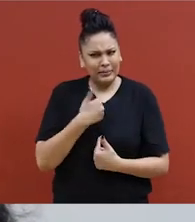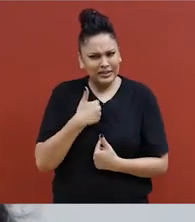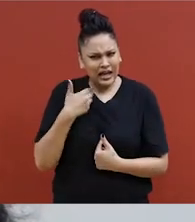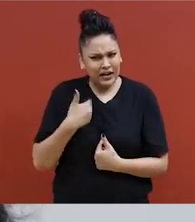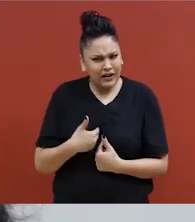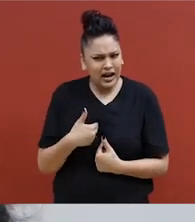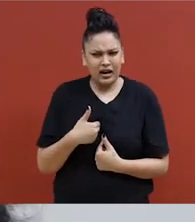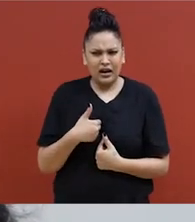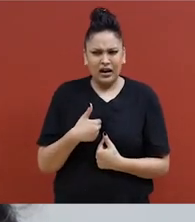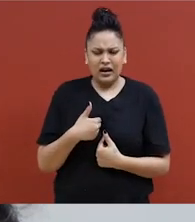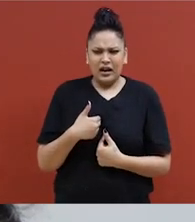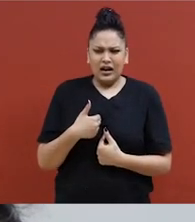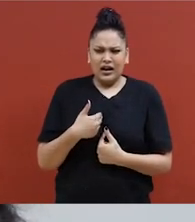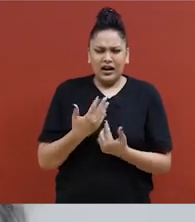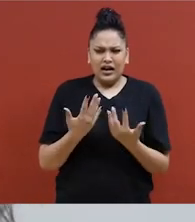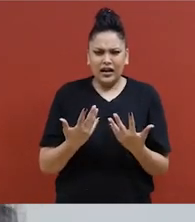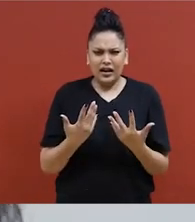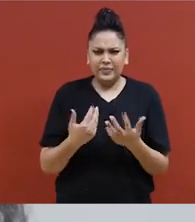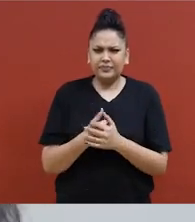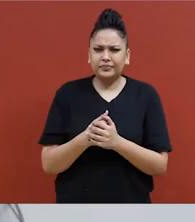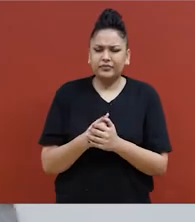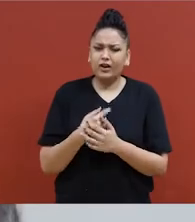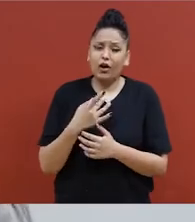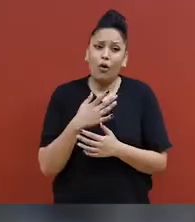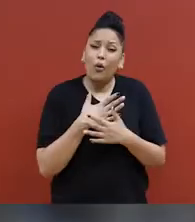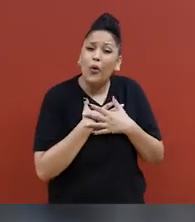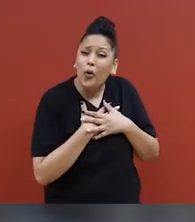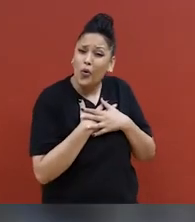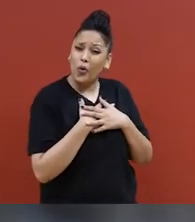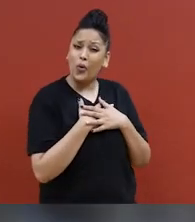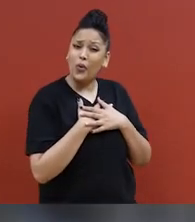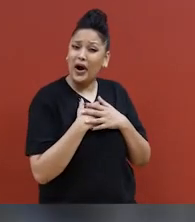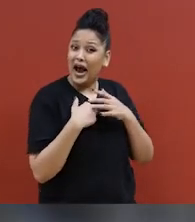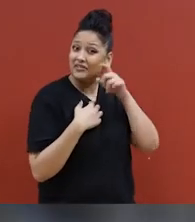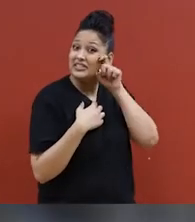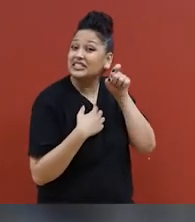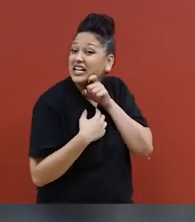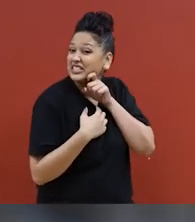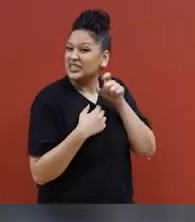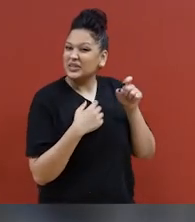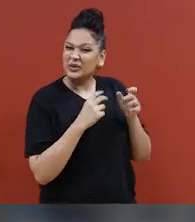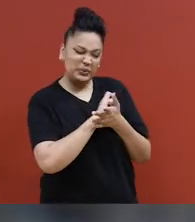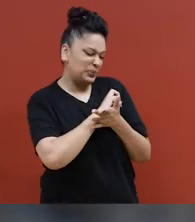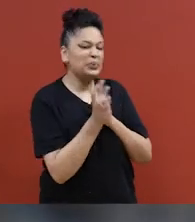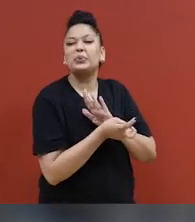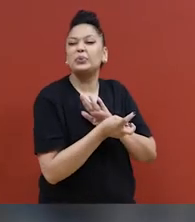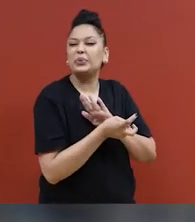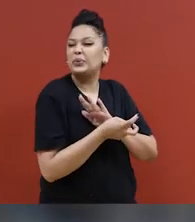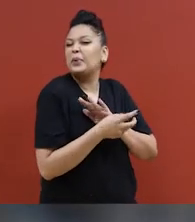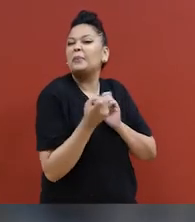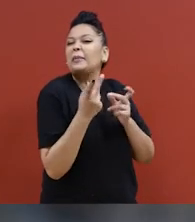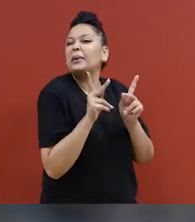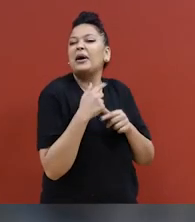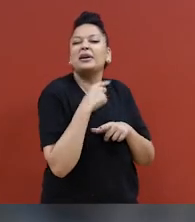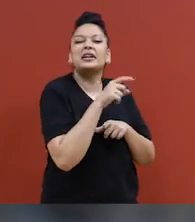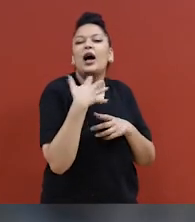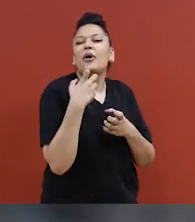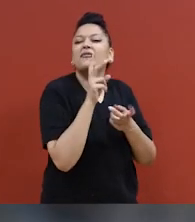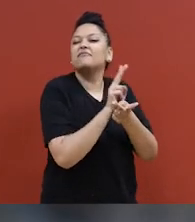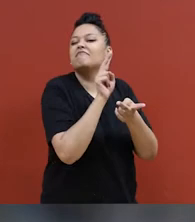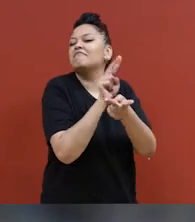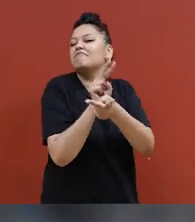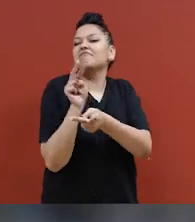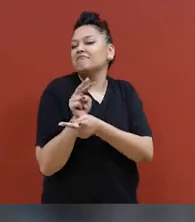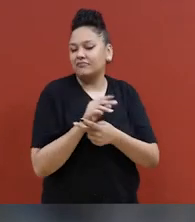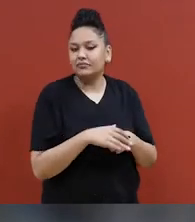Mais elle a aussi ajouté cette autre petite partie sur, « Mais je fais l'amour et je fais l'amour avec autant de personnes que je le souhaite